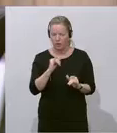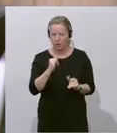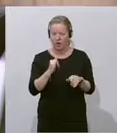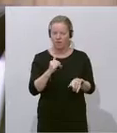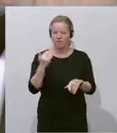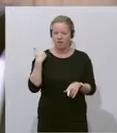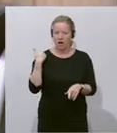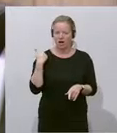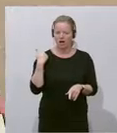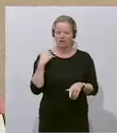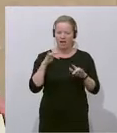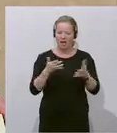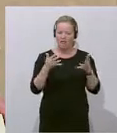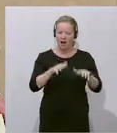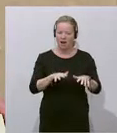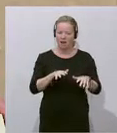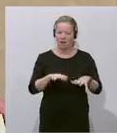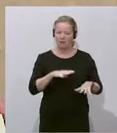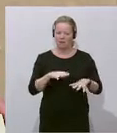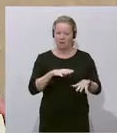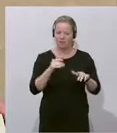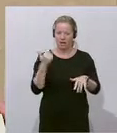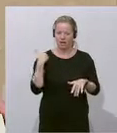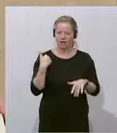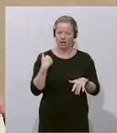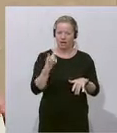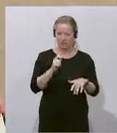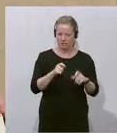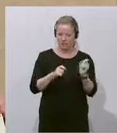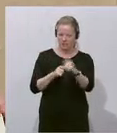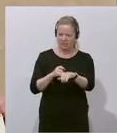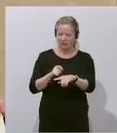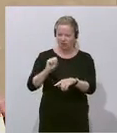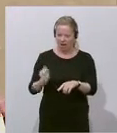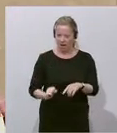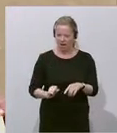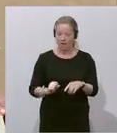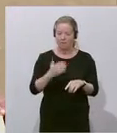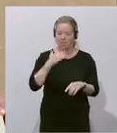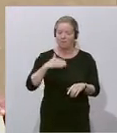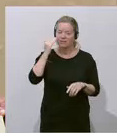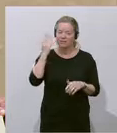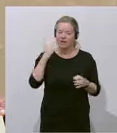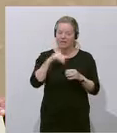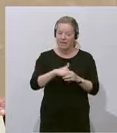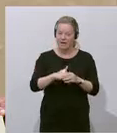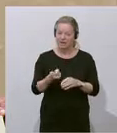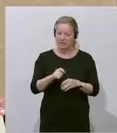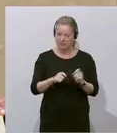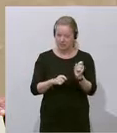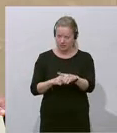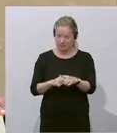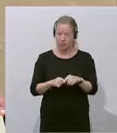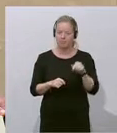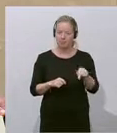ein Beamter, der hat dem Strache ein SMS geschickt. Wir fragen nach dem Inhalt dieses SMS. Und dieser Beamte